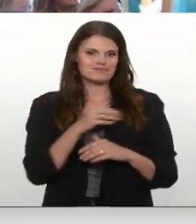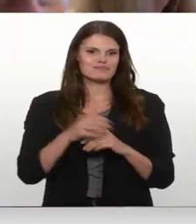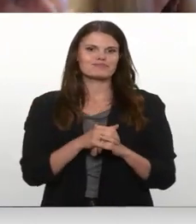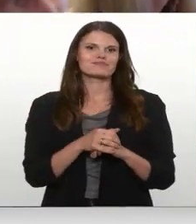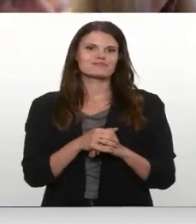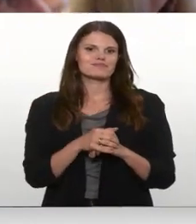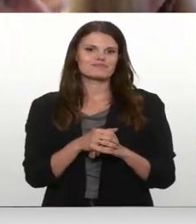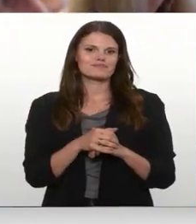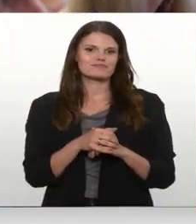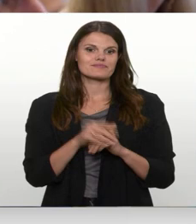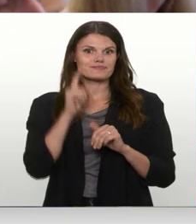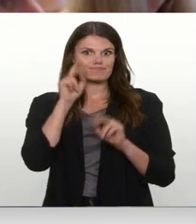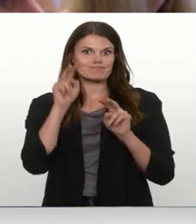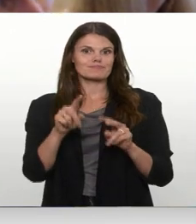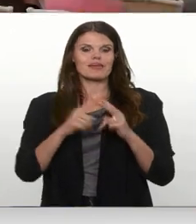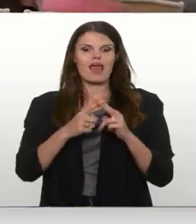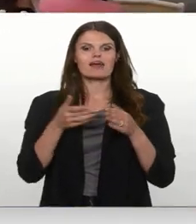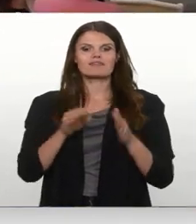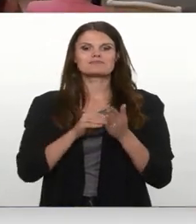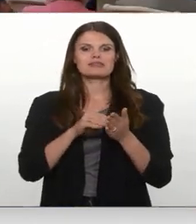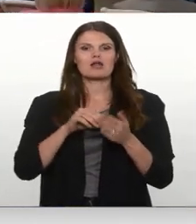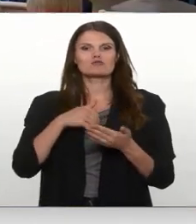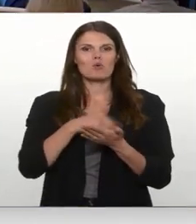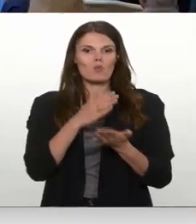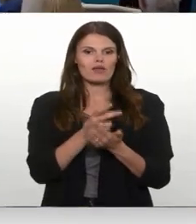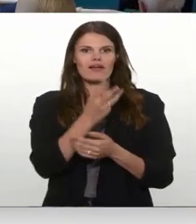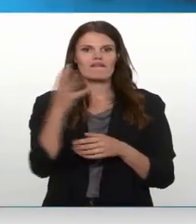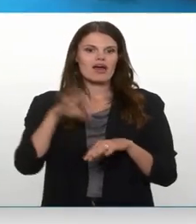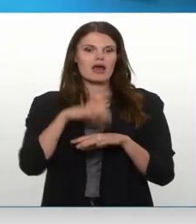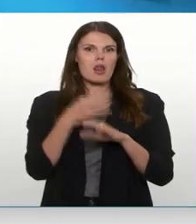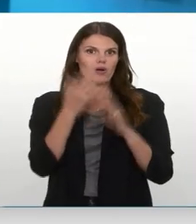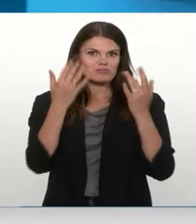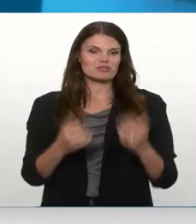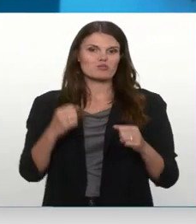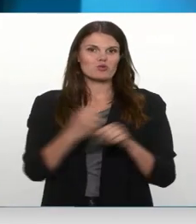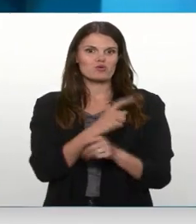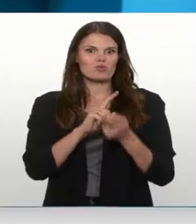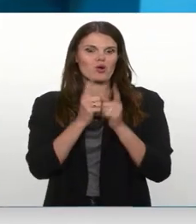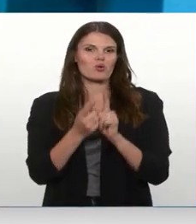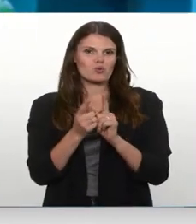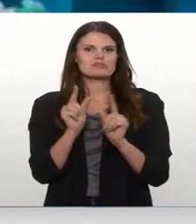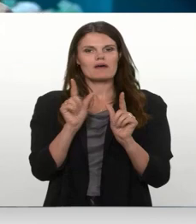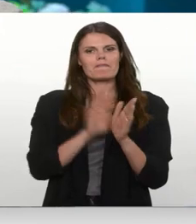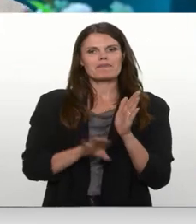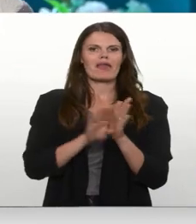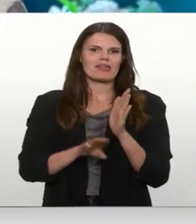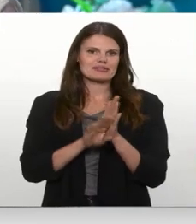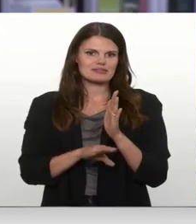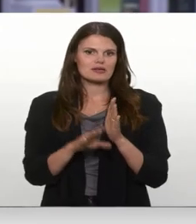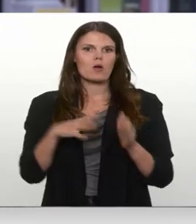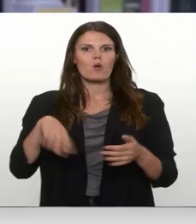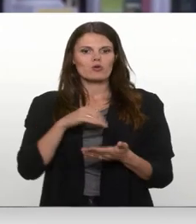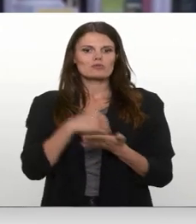Tā novērots Jelgavas dzimtsraks nodaļā, tad vairums laulību ceremonija tomēr kļūst ar vien pieticīgākas. Mums